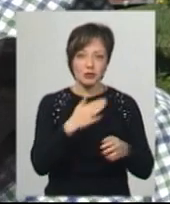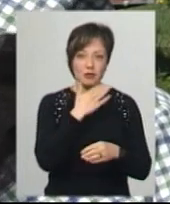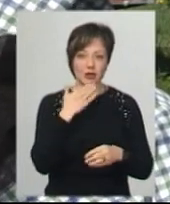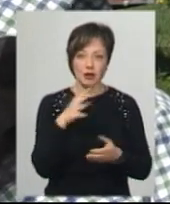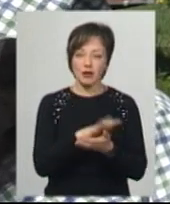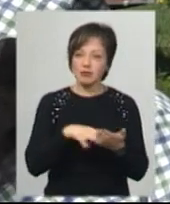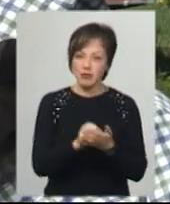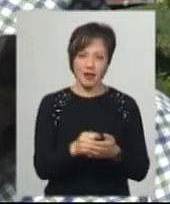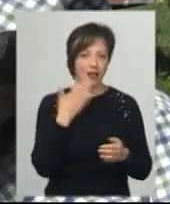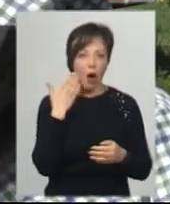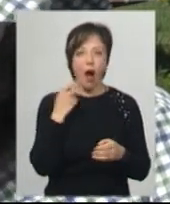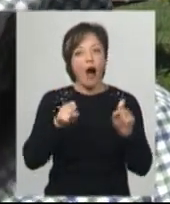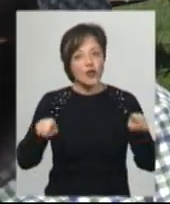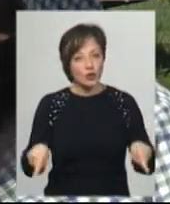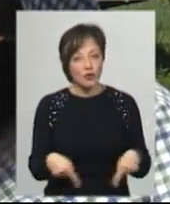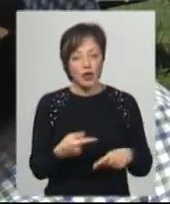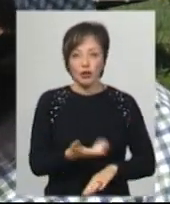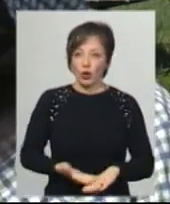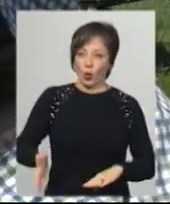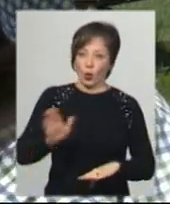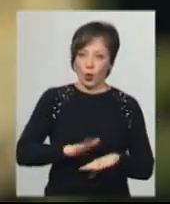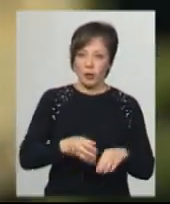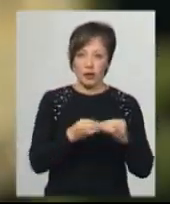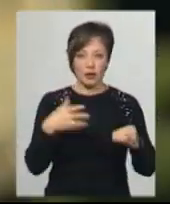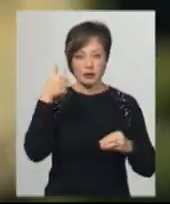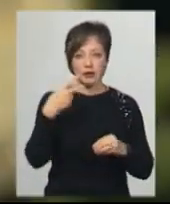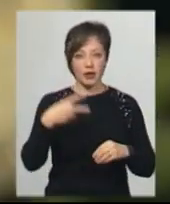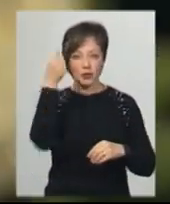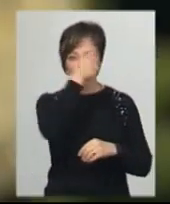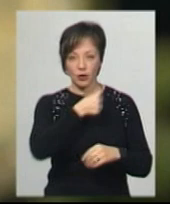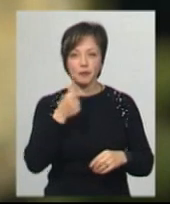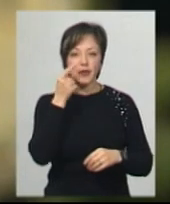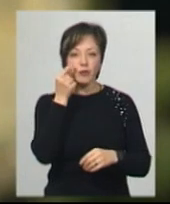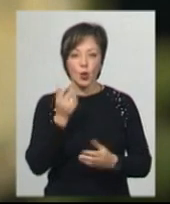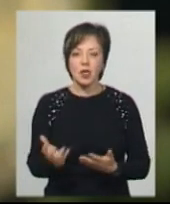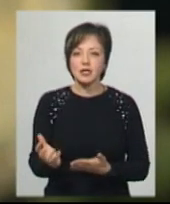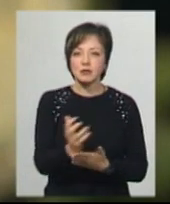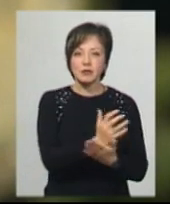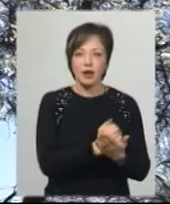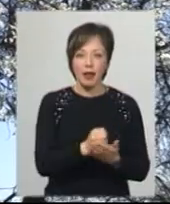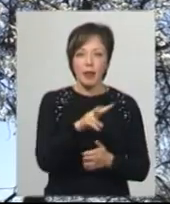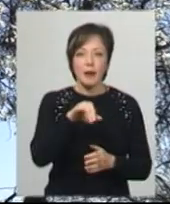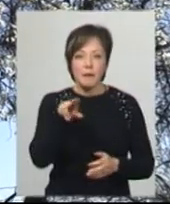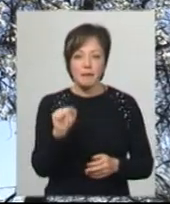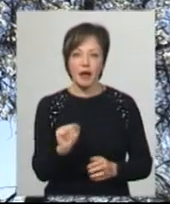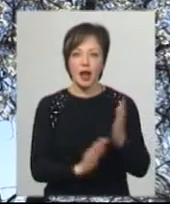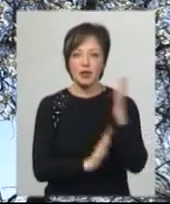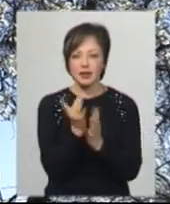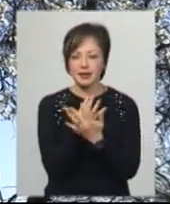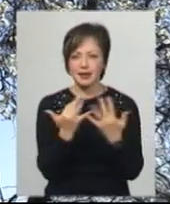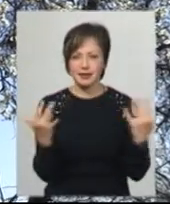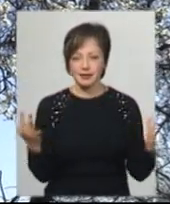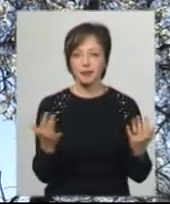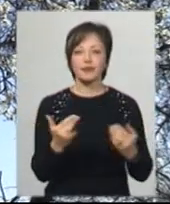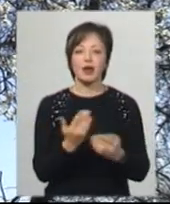а відновити цей генофон, це мінімум треба 15-20 років. Бджоли з цієї пасіки збирають нектар липових квітів та лісового різнотрав'я.